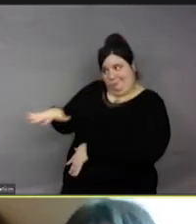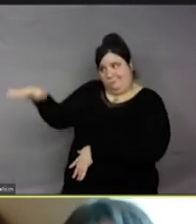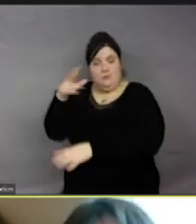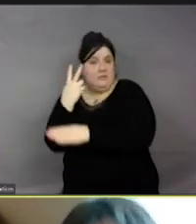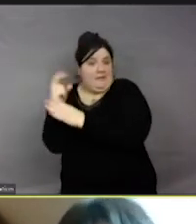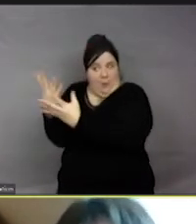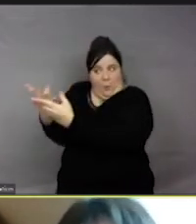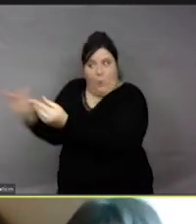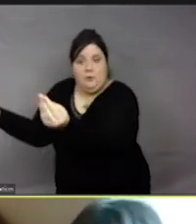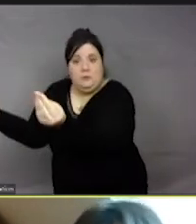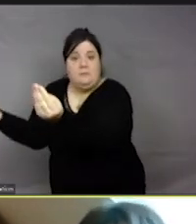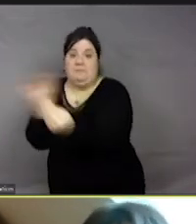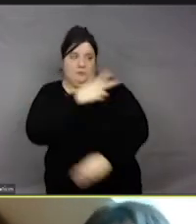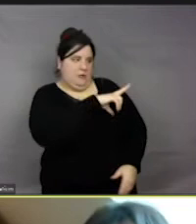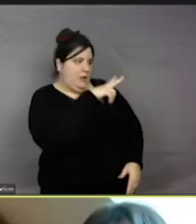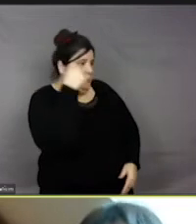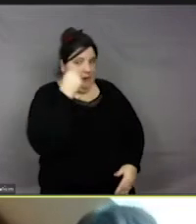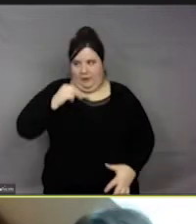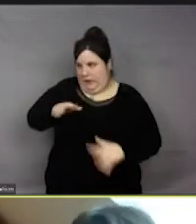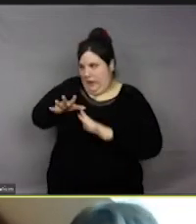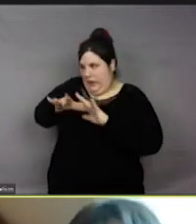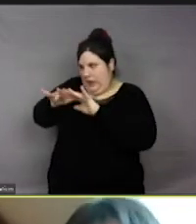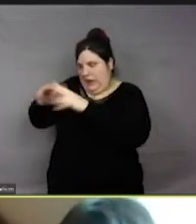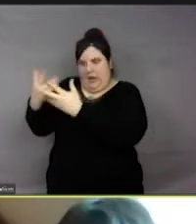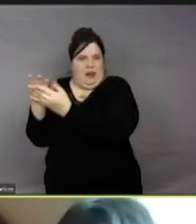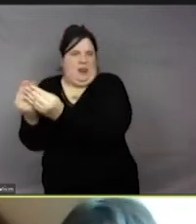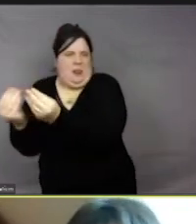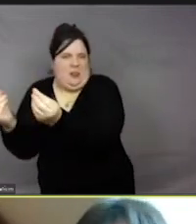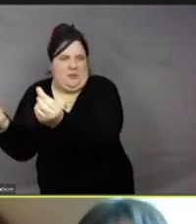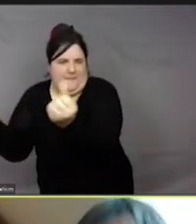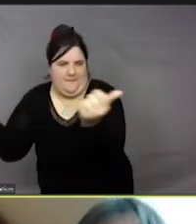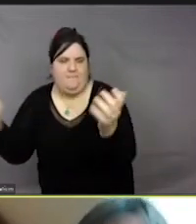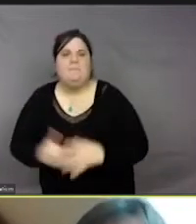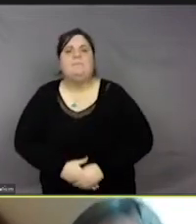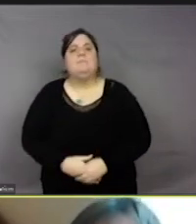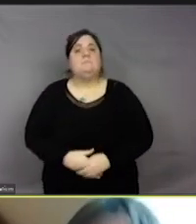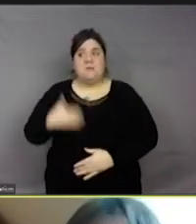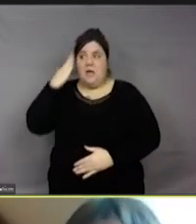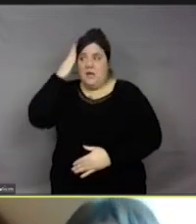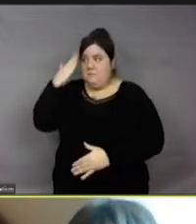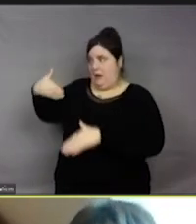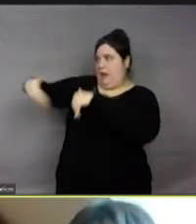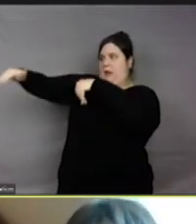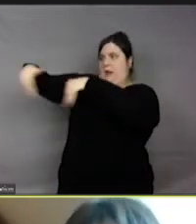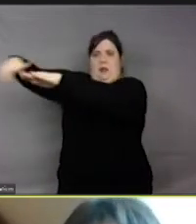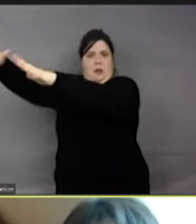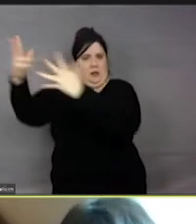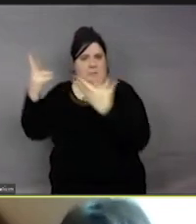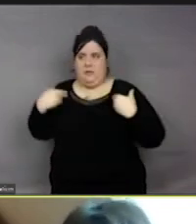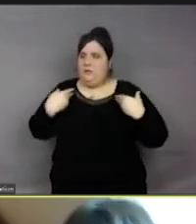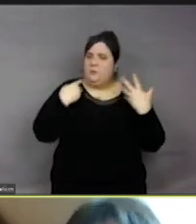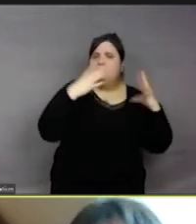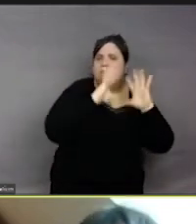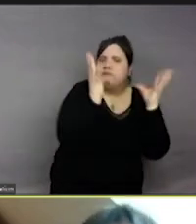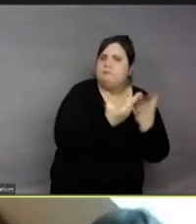à cause des humains principalement. Donc, un animal qui perd son habitat, un animal qui est menacé par les humains,